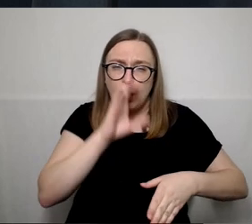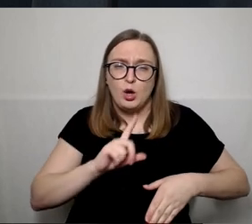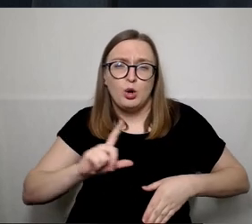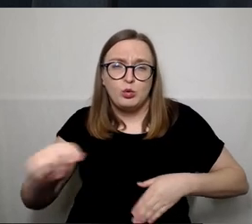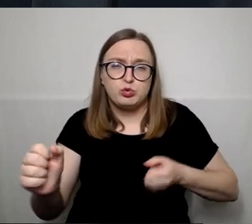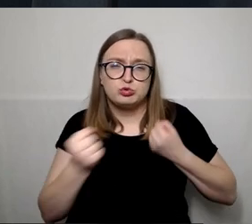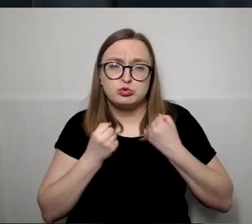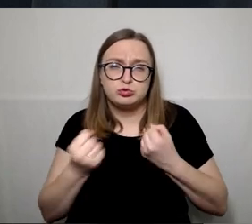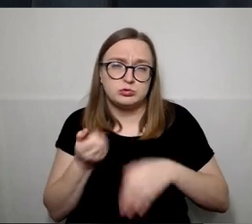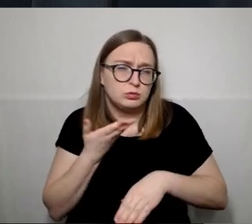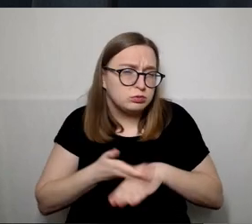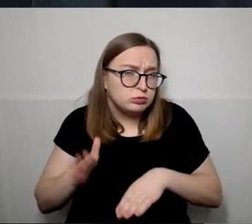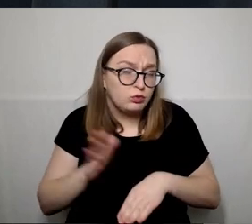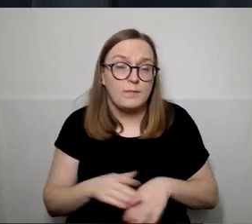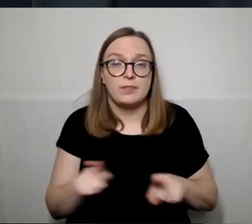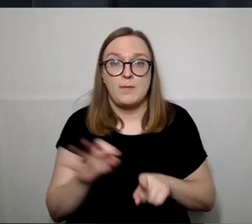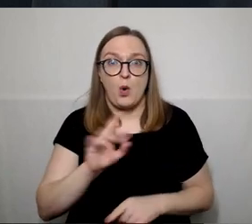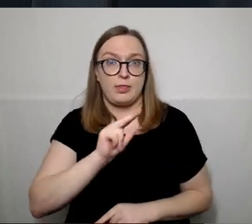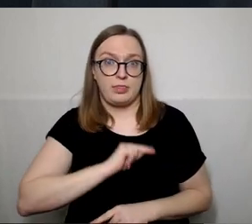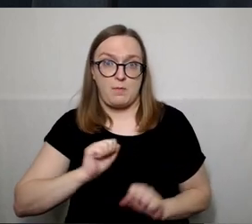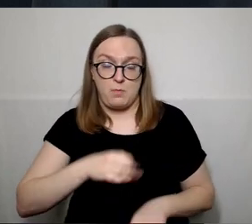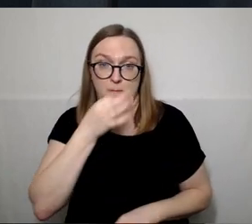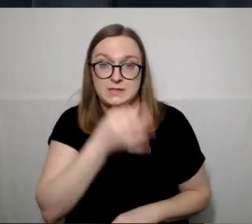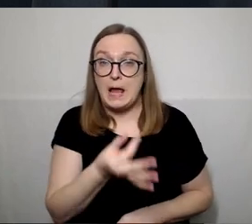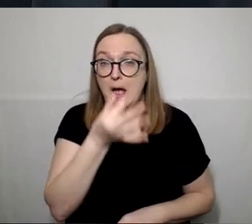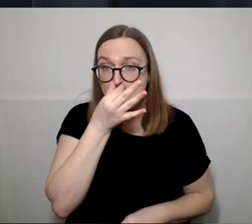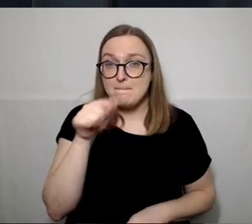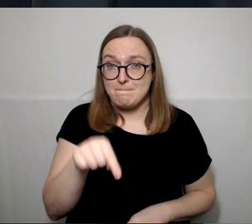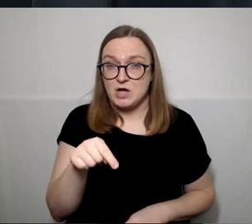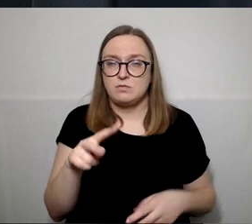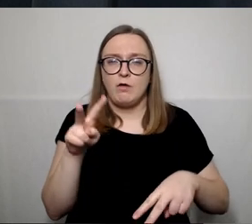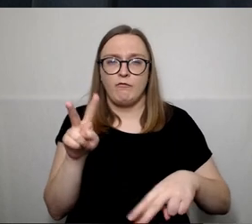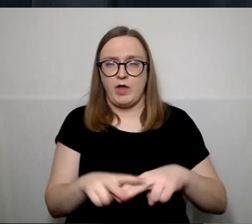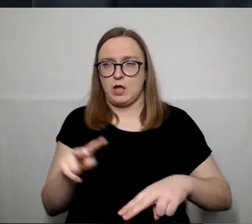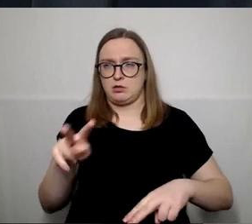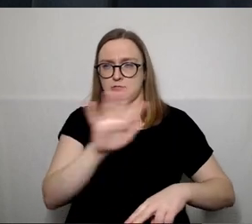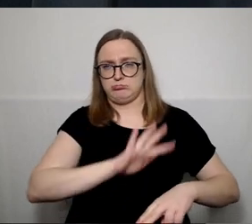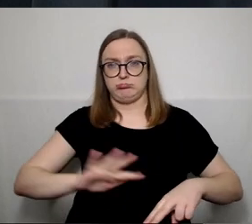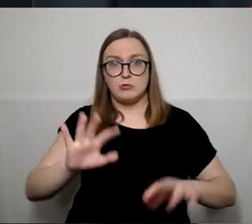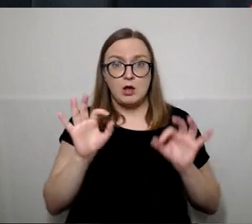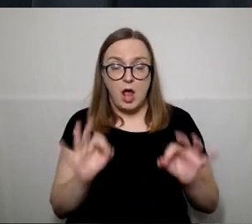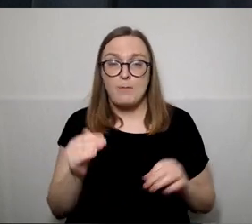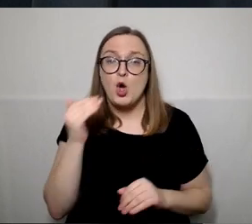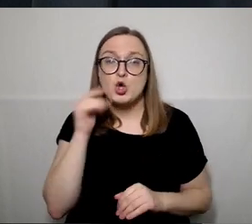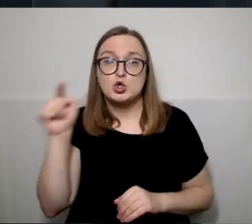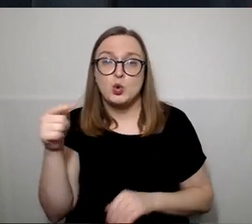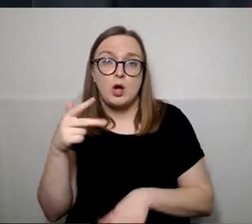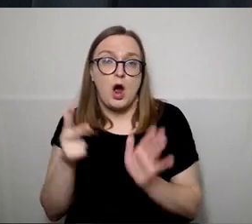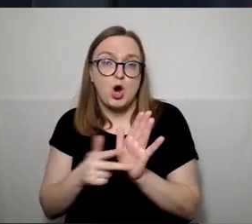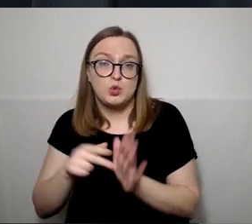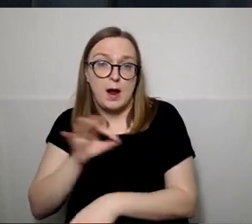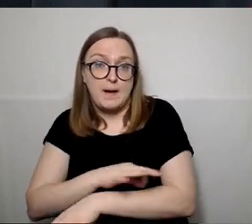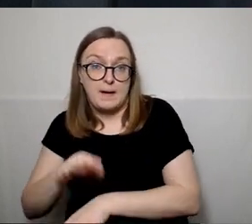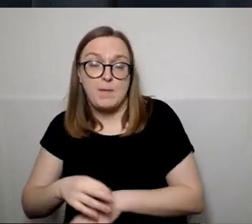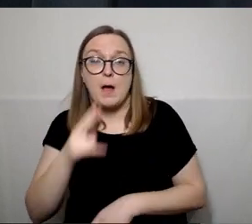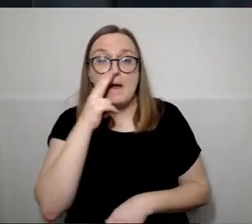pasakyti, kad pasvalys yra labai geruoja vietoje, kad iki Šiauliu yra 80 km, iki Panevežio